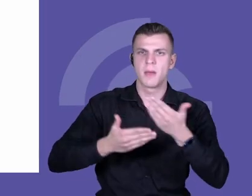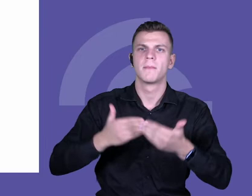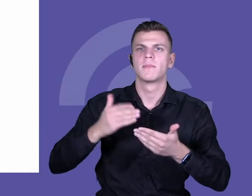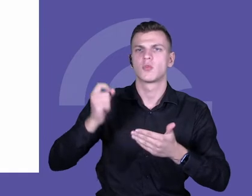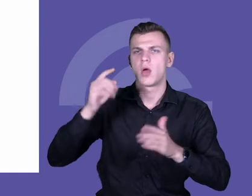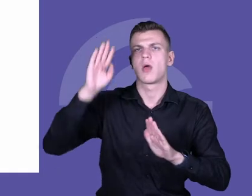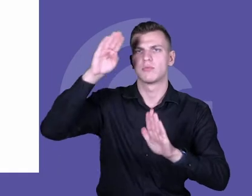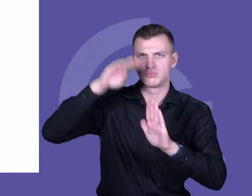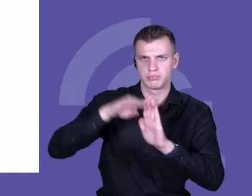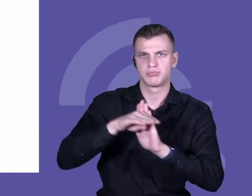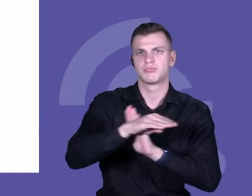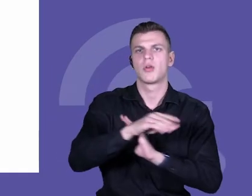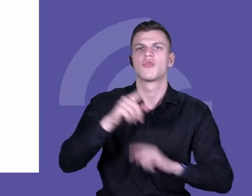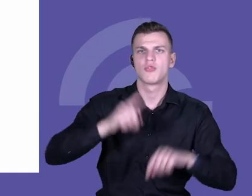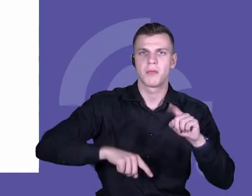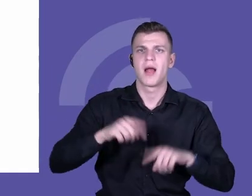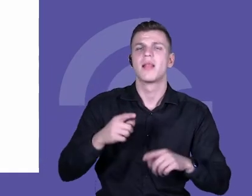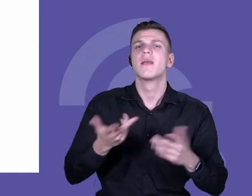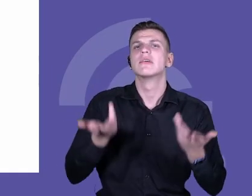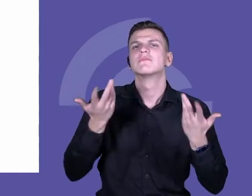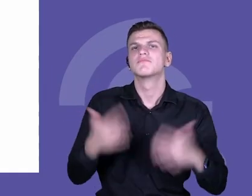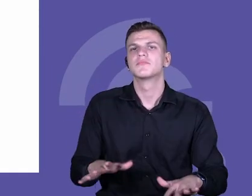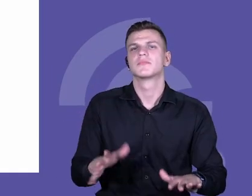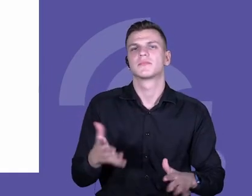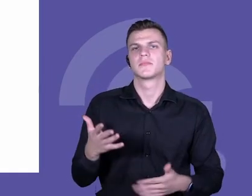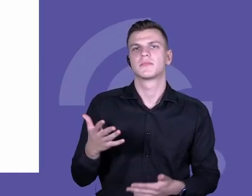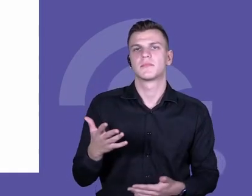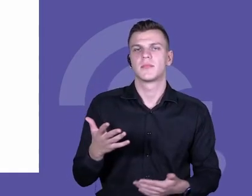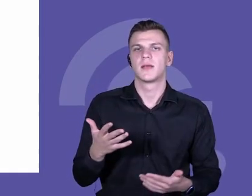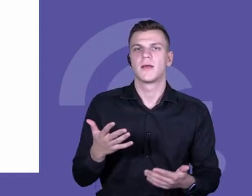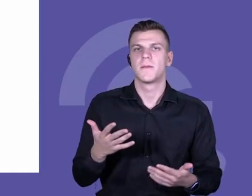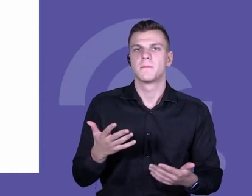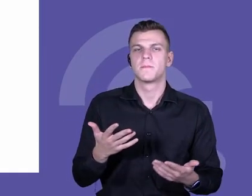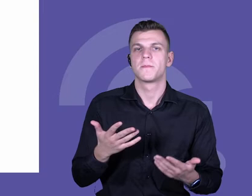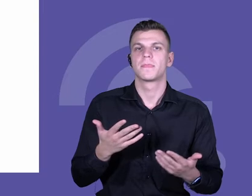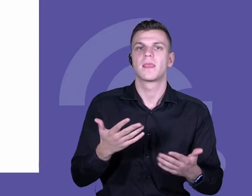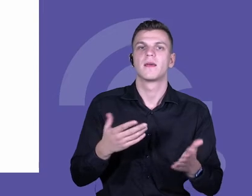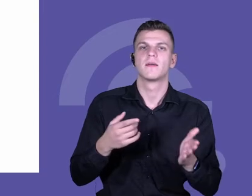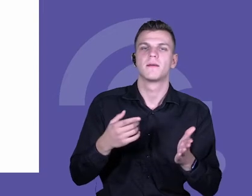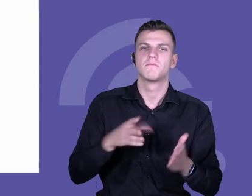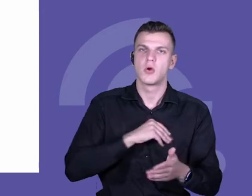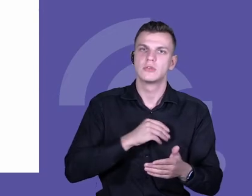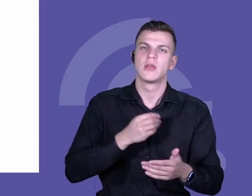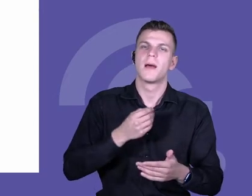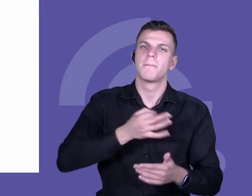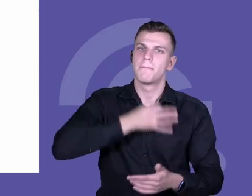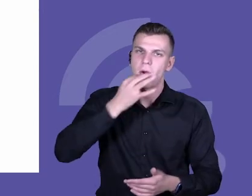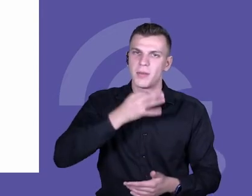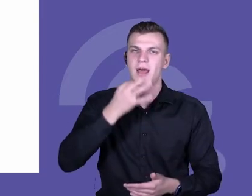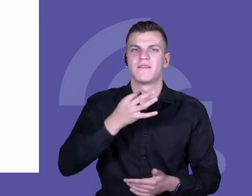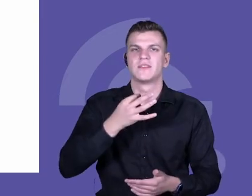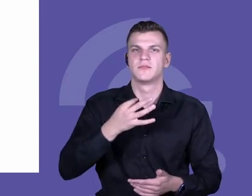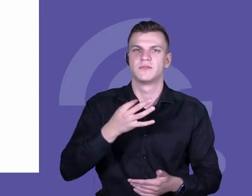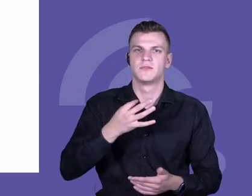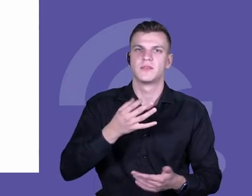takie typowe, powszechne. Poprzez strukturalne rozwiązania można zwiększyć, ale jest pewien taki sufit, czy bariera